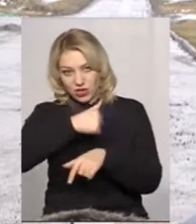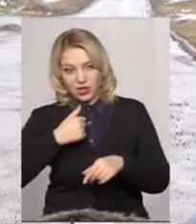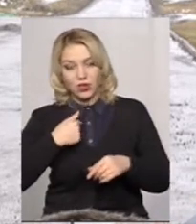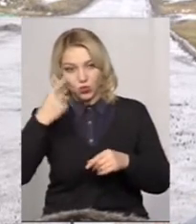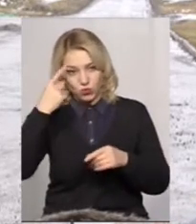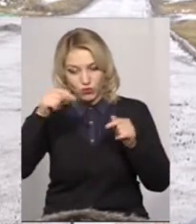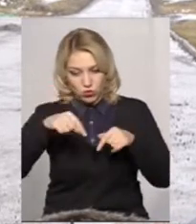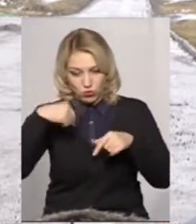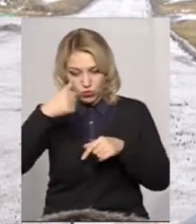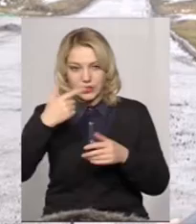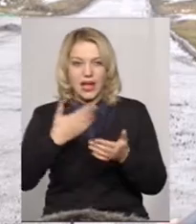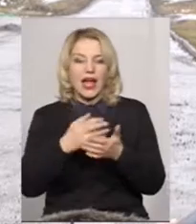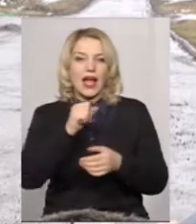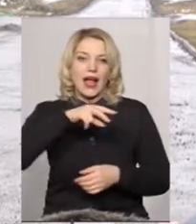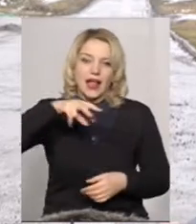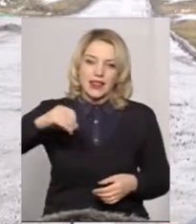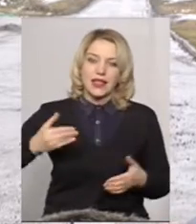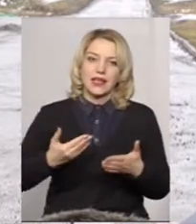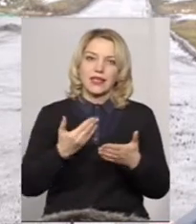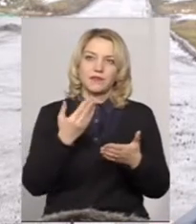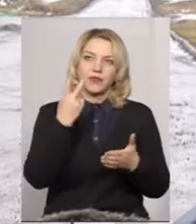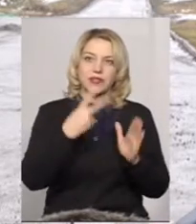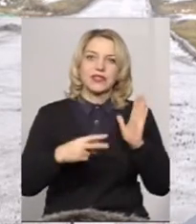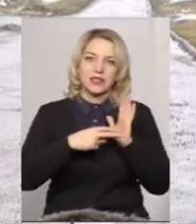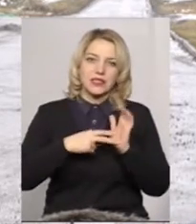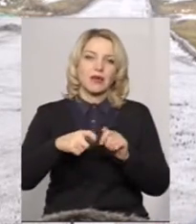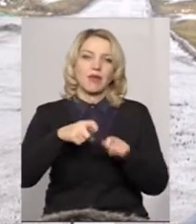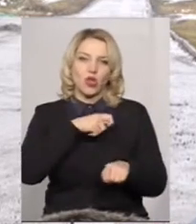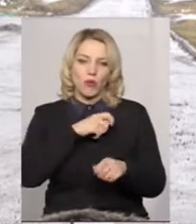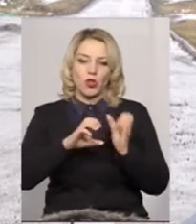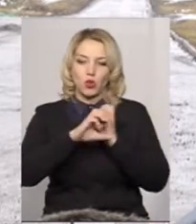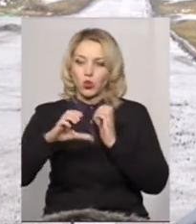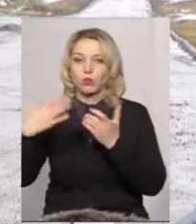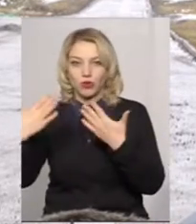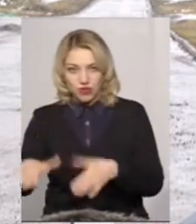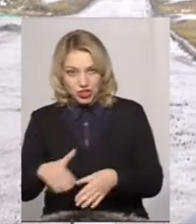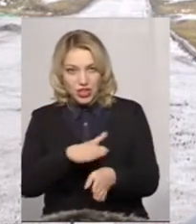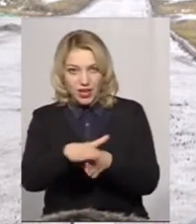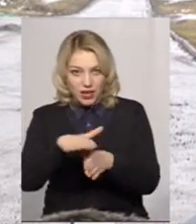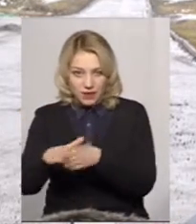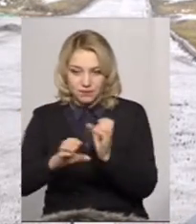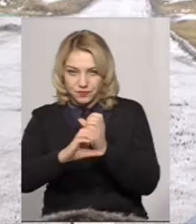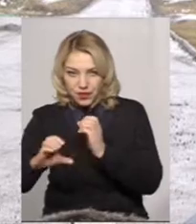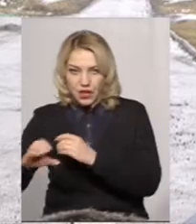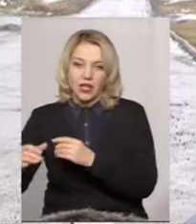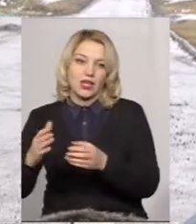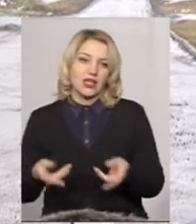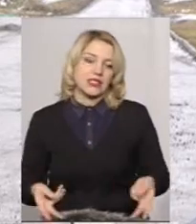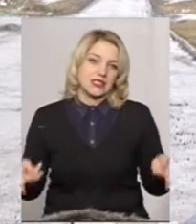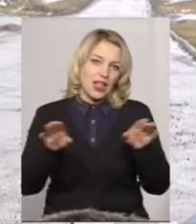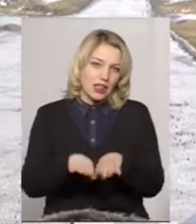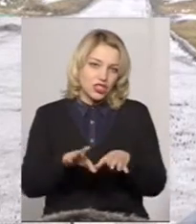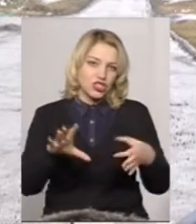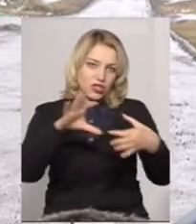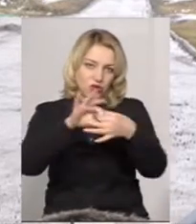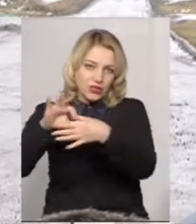27 кілометрів труб по селу вже положено. Залишилось тільки пов'язати ці колодці і закінчити водогін.